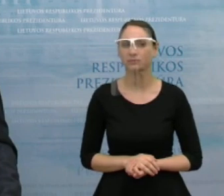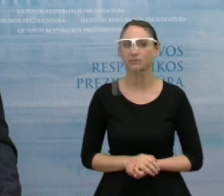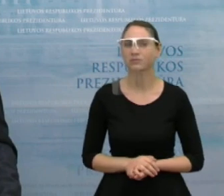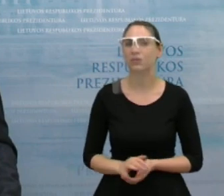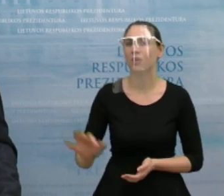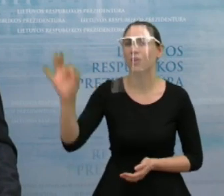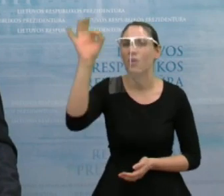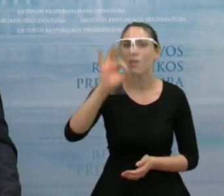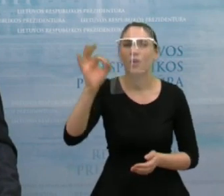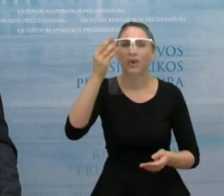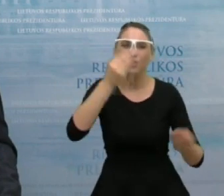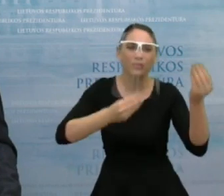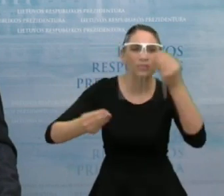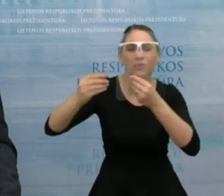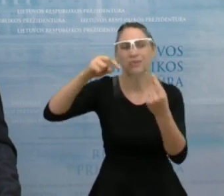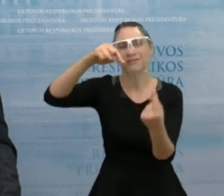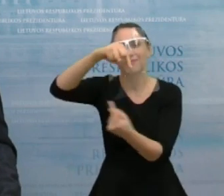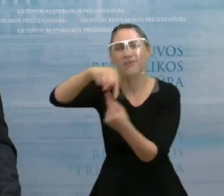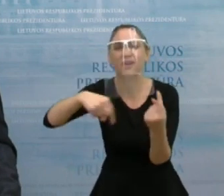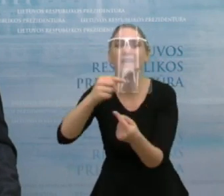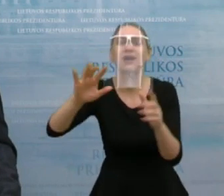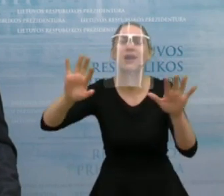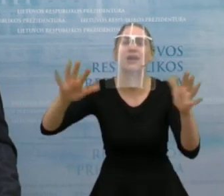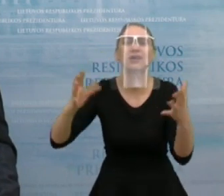sprendimo būdai?